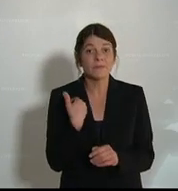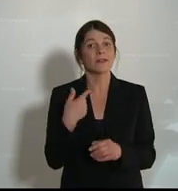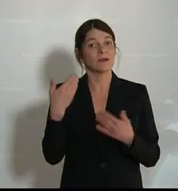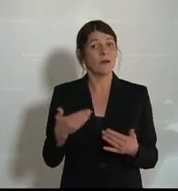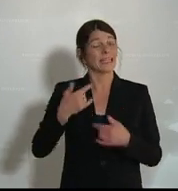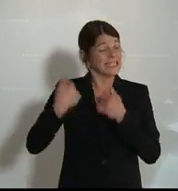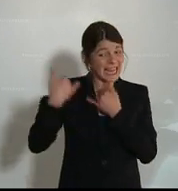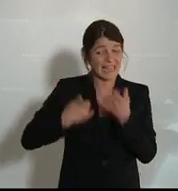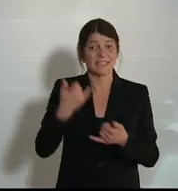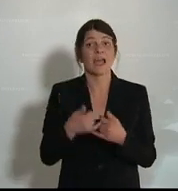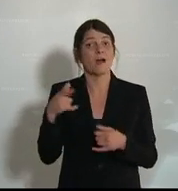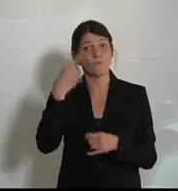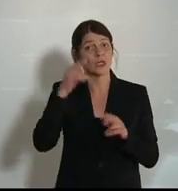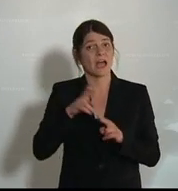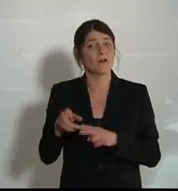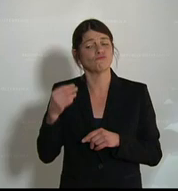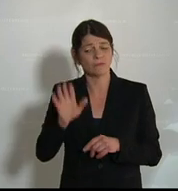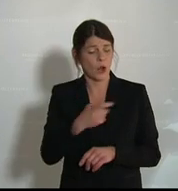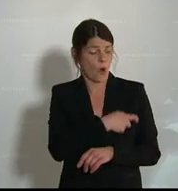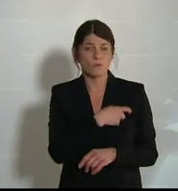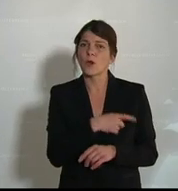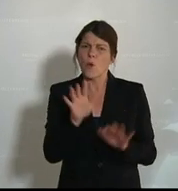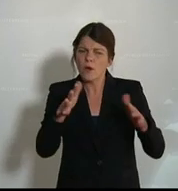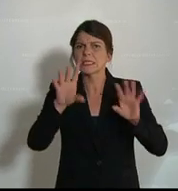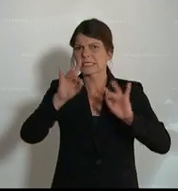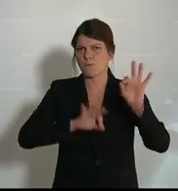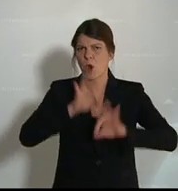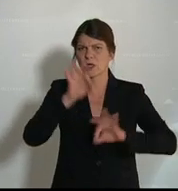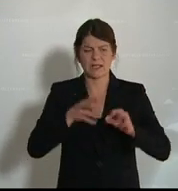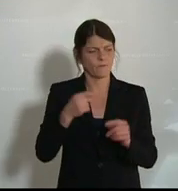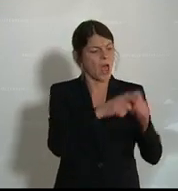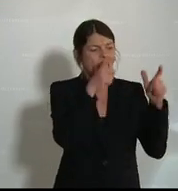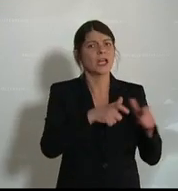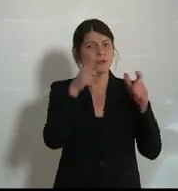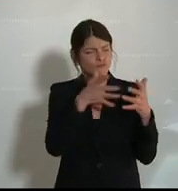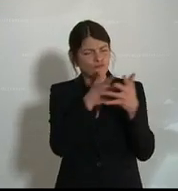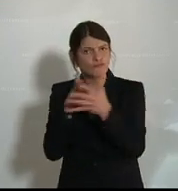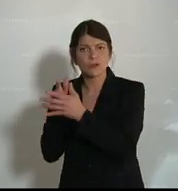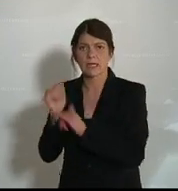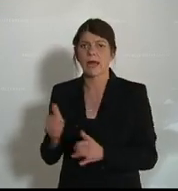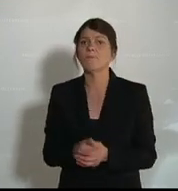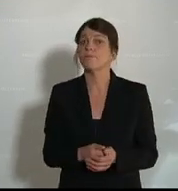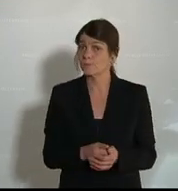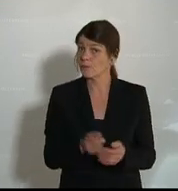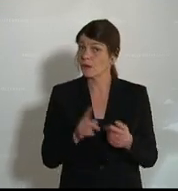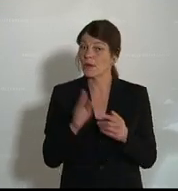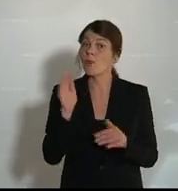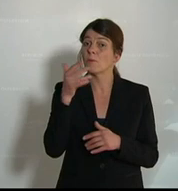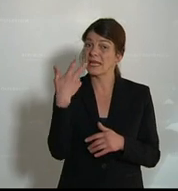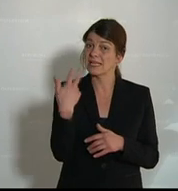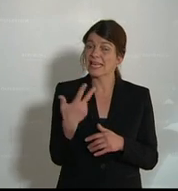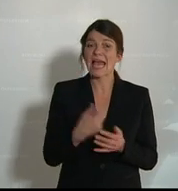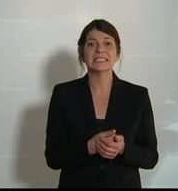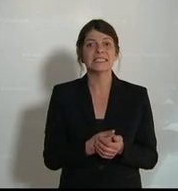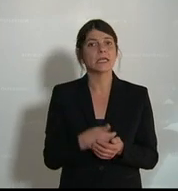überprüft die Volksanwaltschaft mit ihren Kommissionen etwa 10 Prozent dieser Einrichtungen. Und wir haben bei über 30